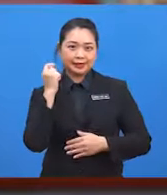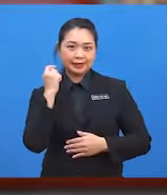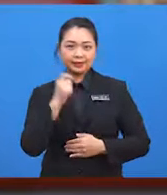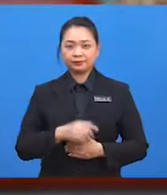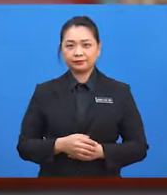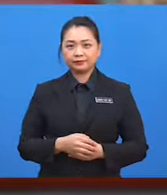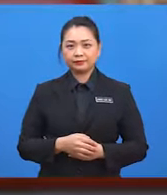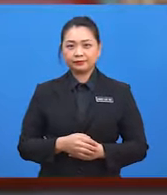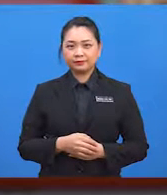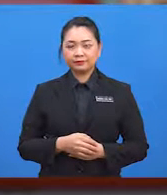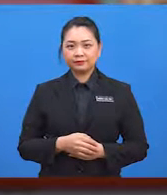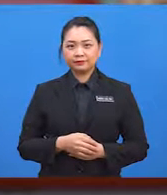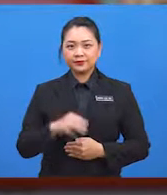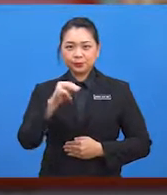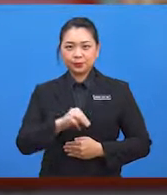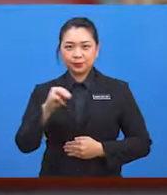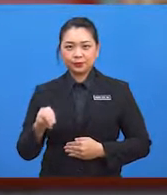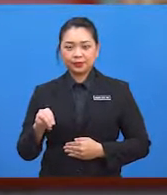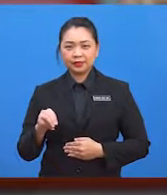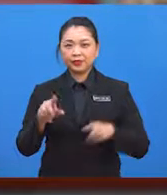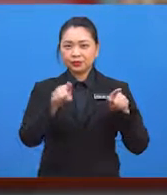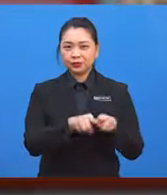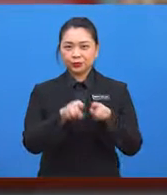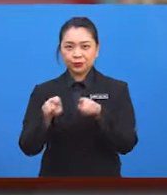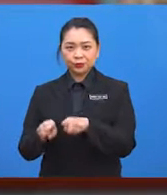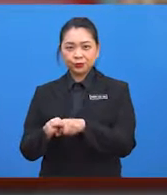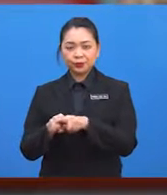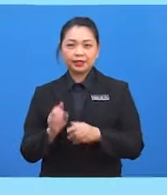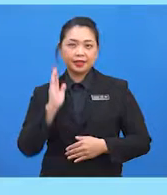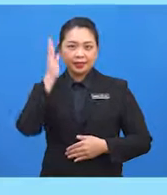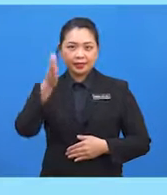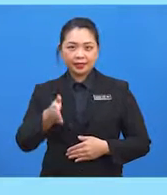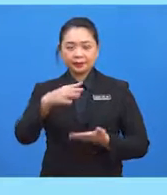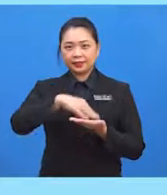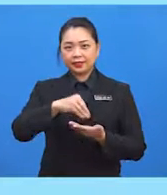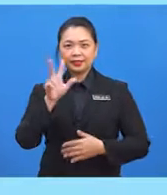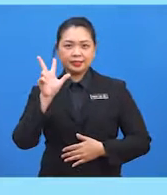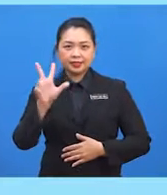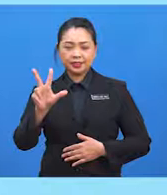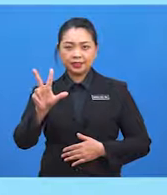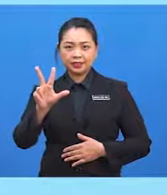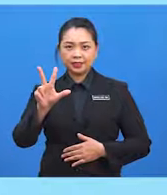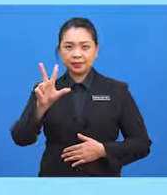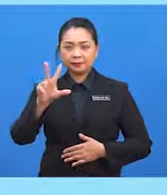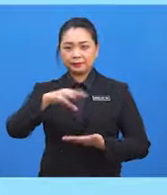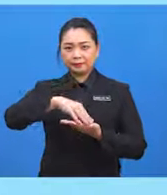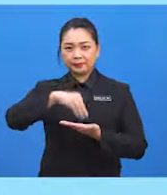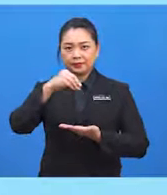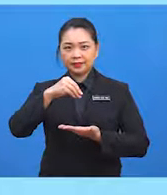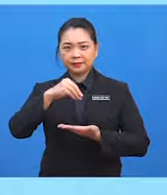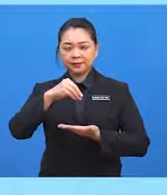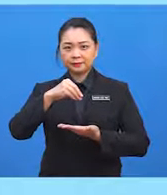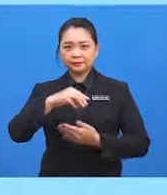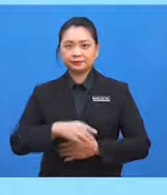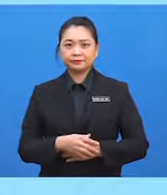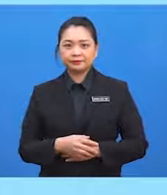itu, murid-murid juga akan belajar tiga kandungan pembelajaran yang